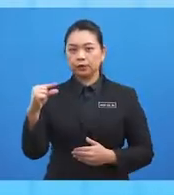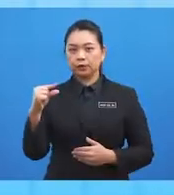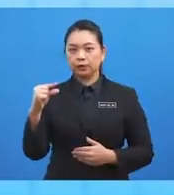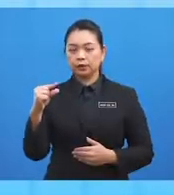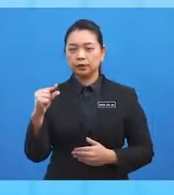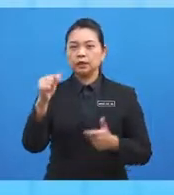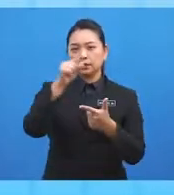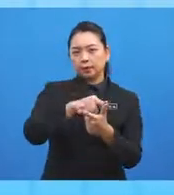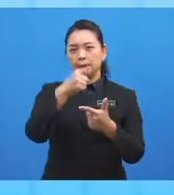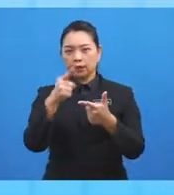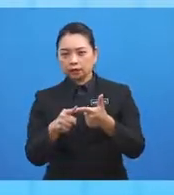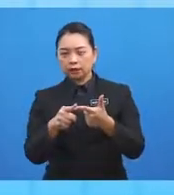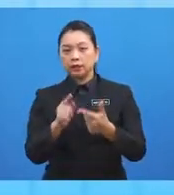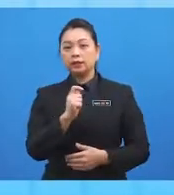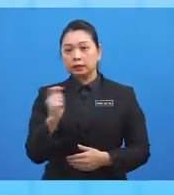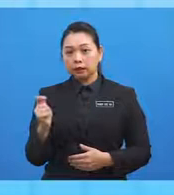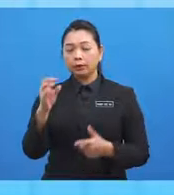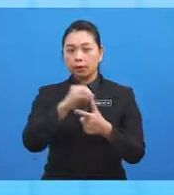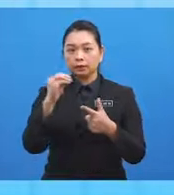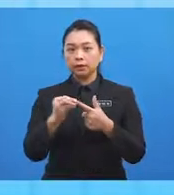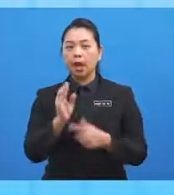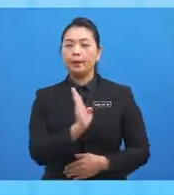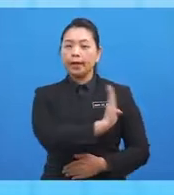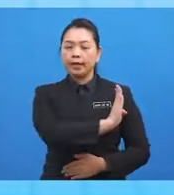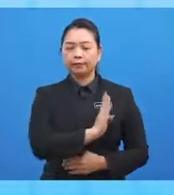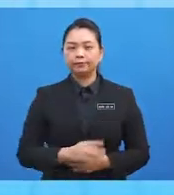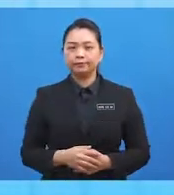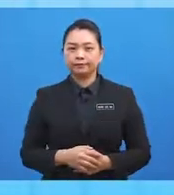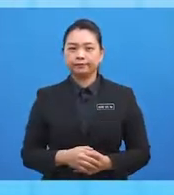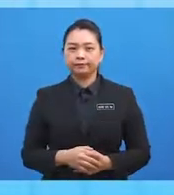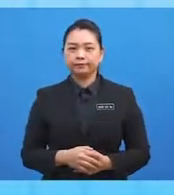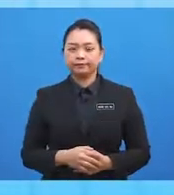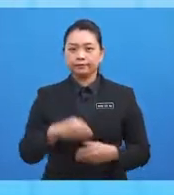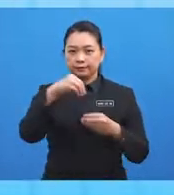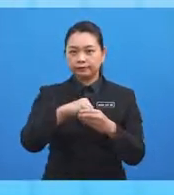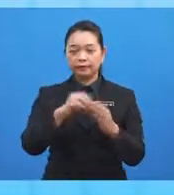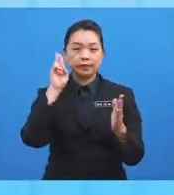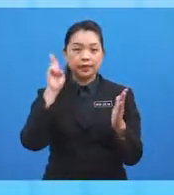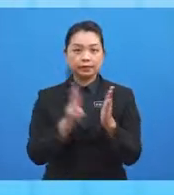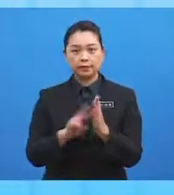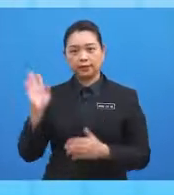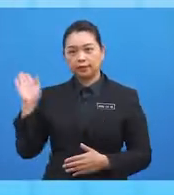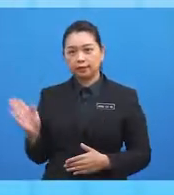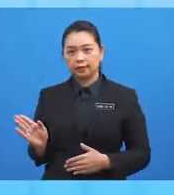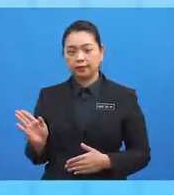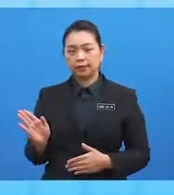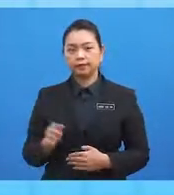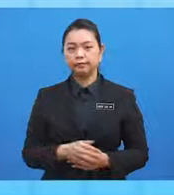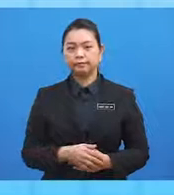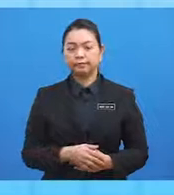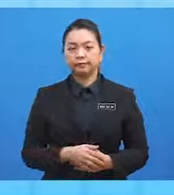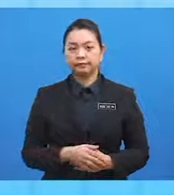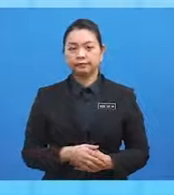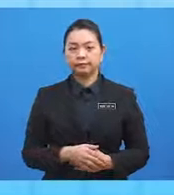timur atau ke barat meridian greenish. dalam rajah berikut didapati bahawa